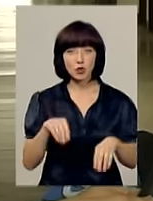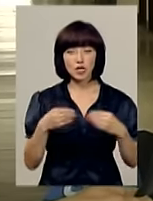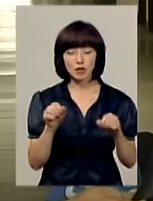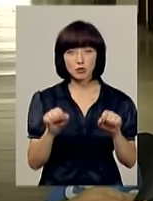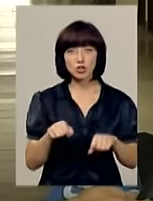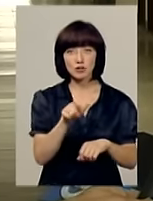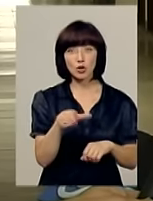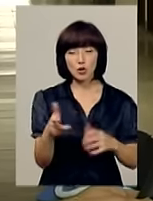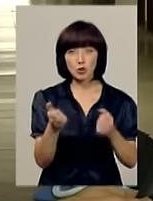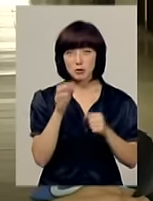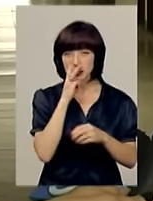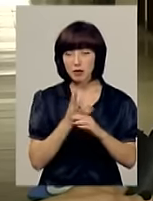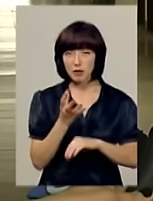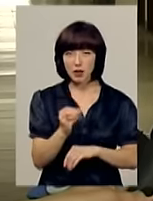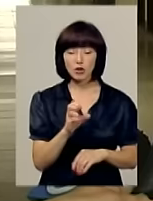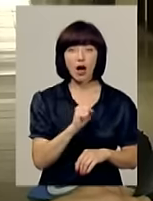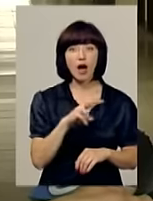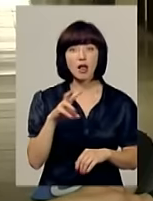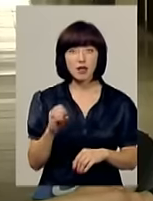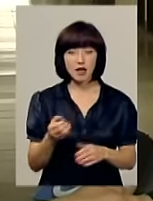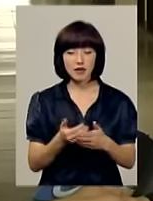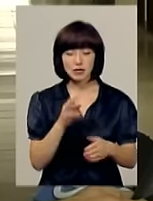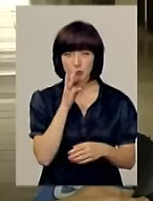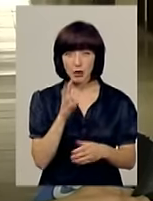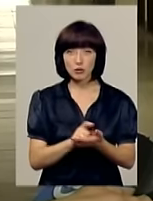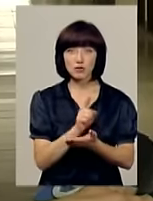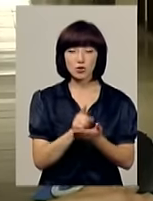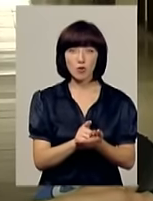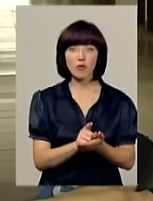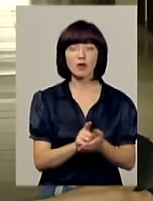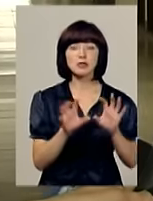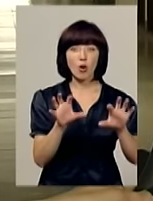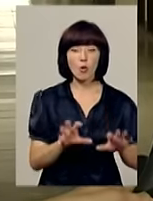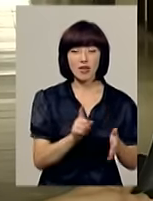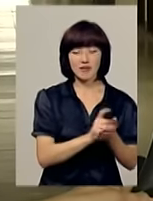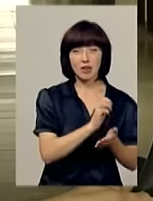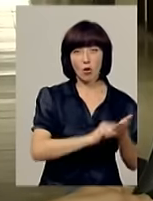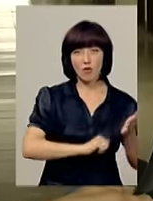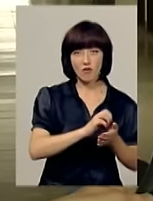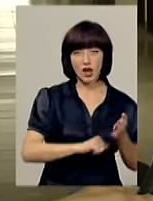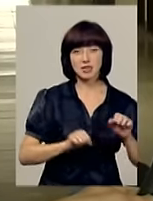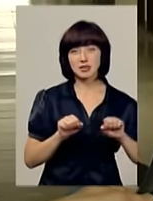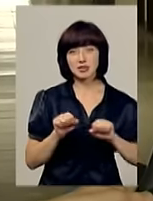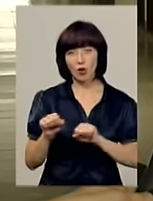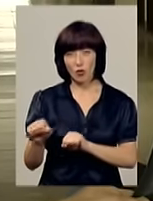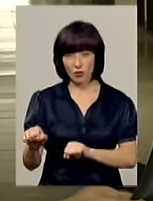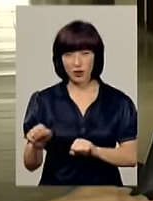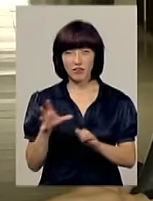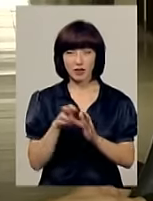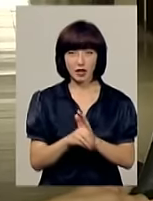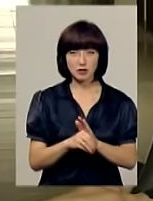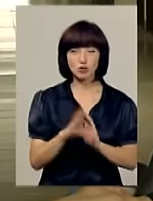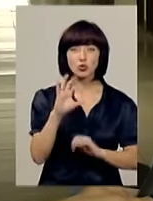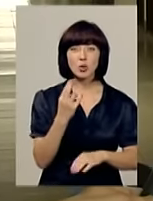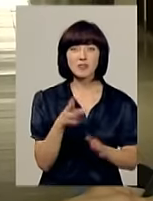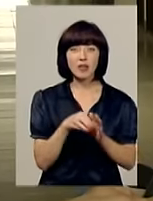людям отримати заробітну плату, але від заробітної плати обов'язково повинні бути легальні відрахування страхових, єдиного соціального внеску.